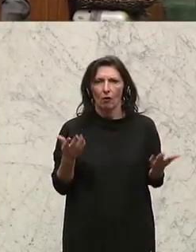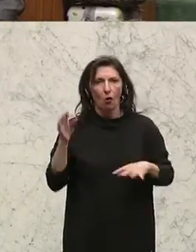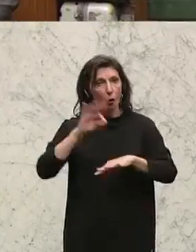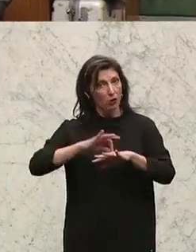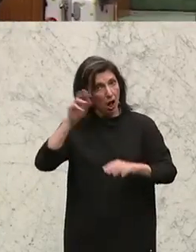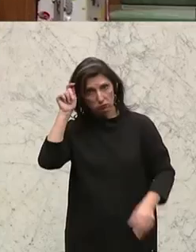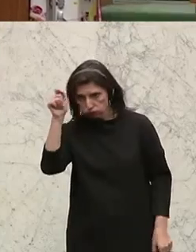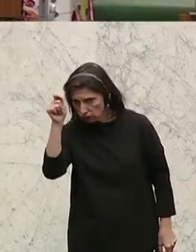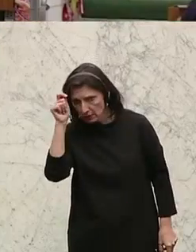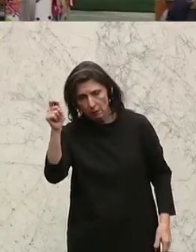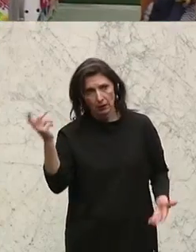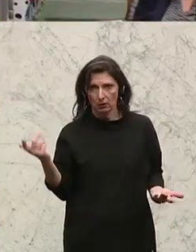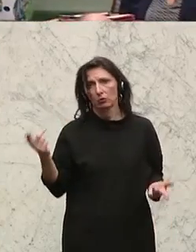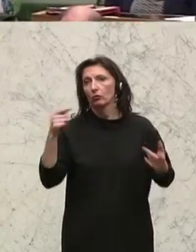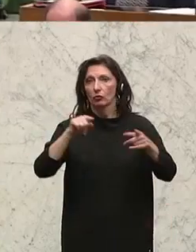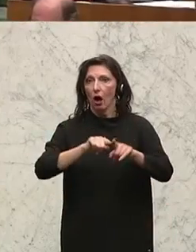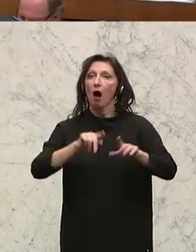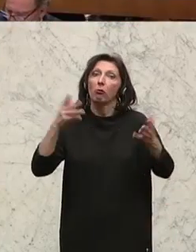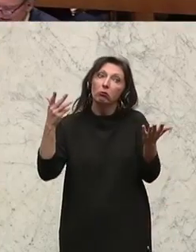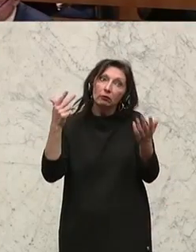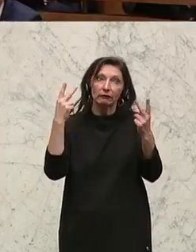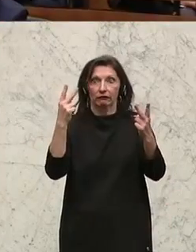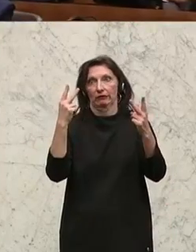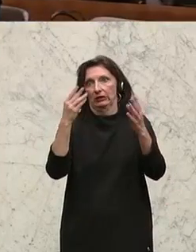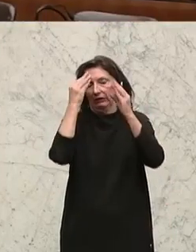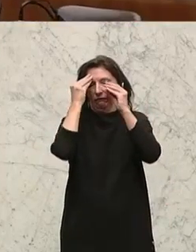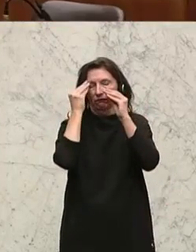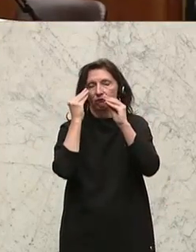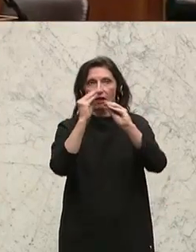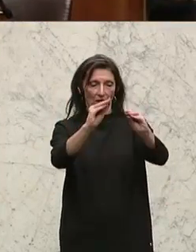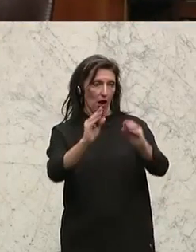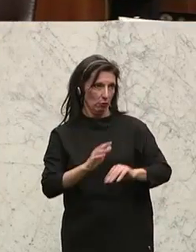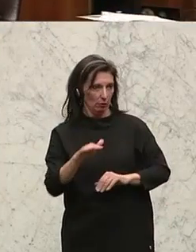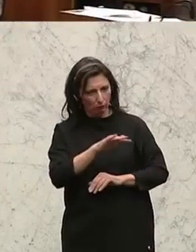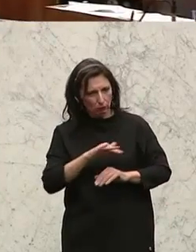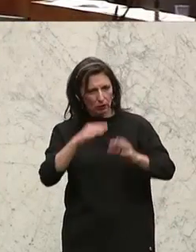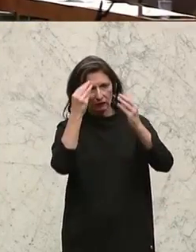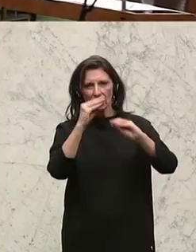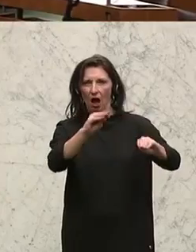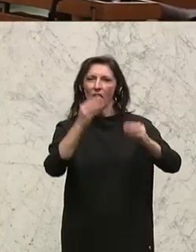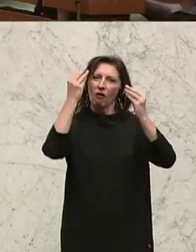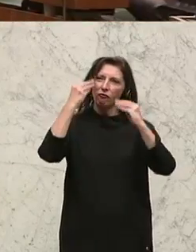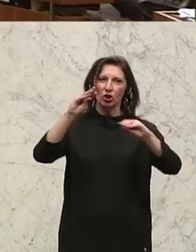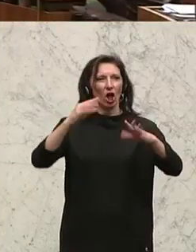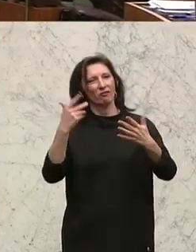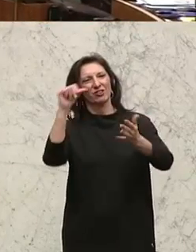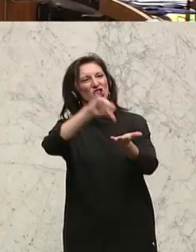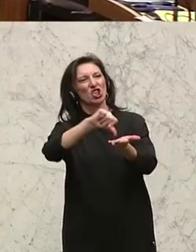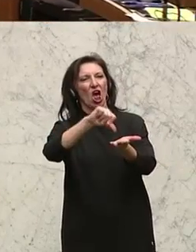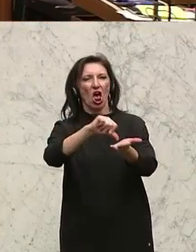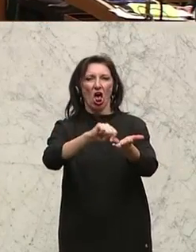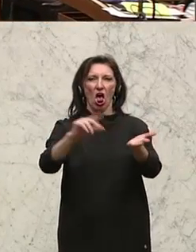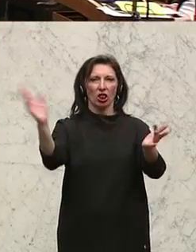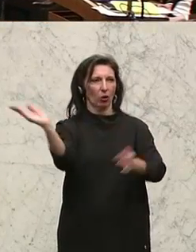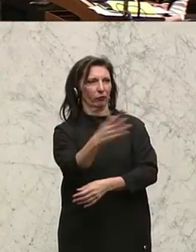Ärzten. Und da gehört natürlich auch das sogenannte Vertrauen, auch ein Urvertrauen dazu. Vertrauen kann man nicht gewinnen, indem man ein Zentrum mit Leuten aus Wiener